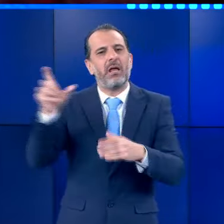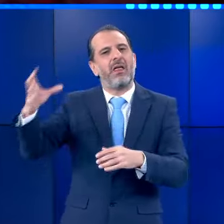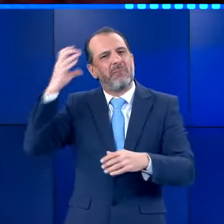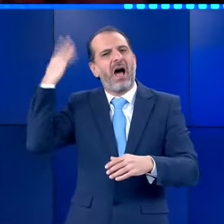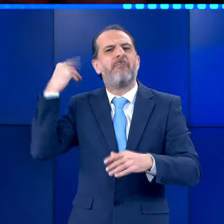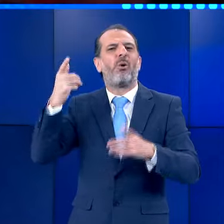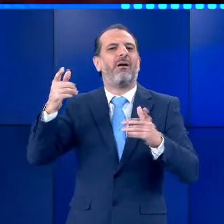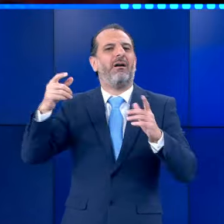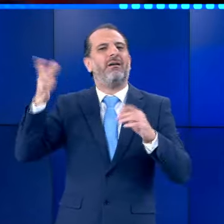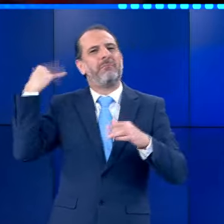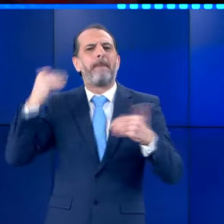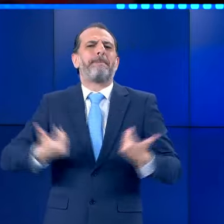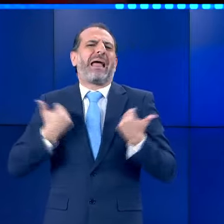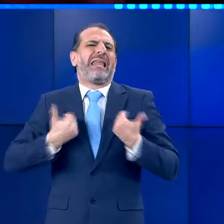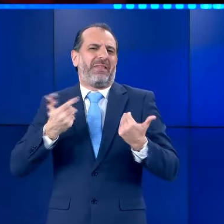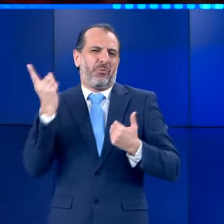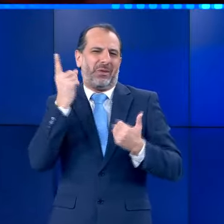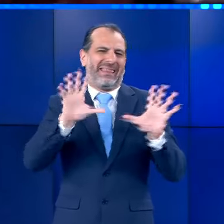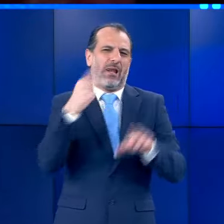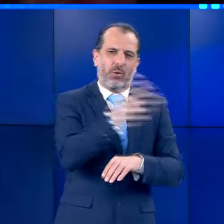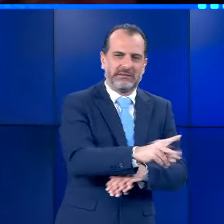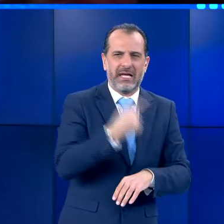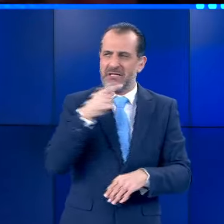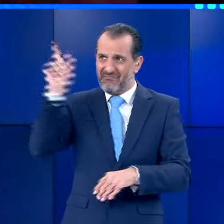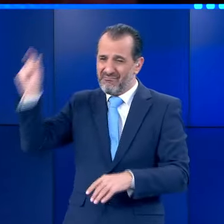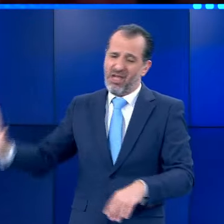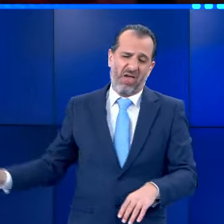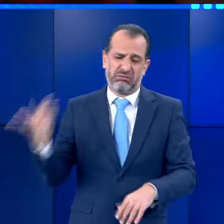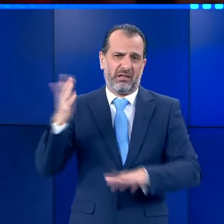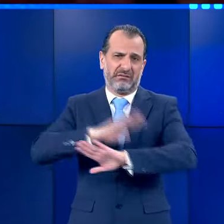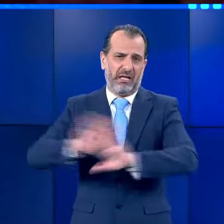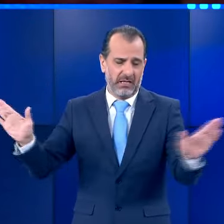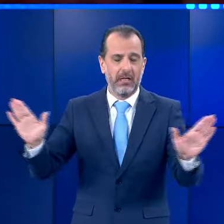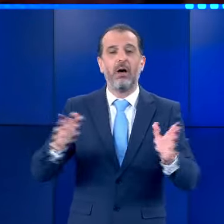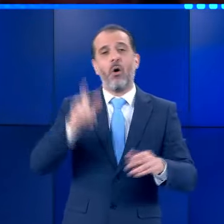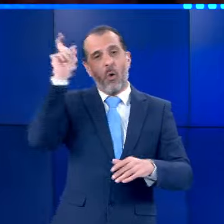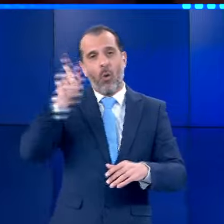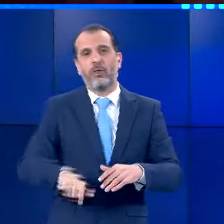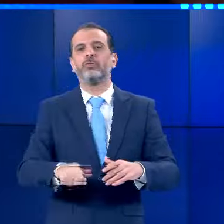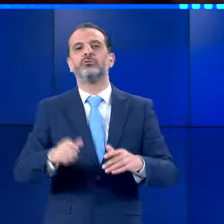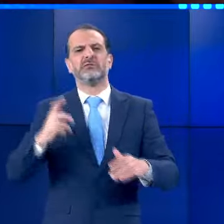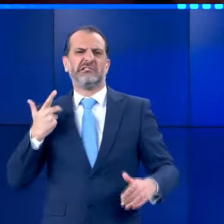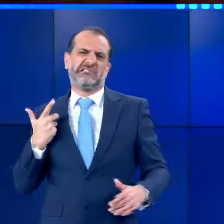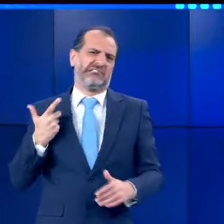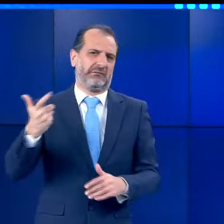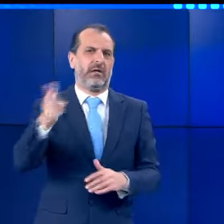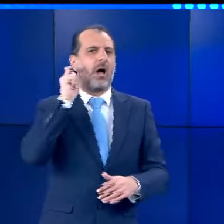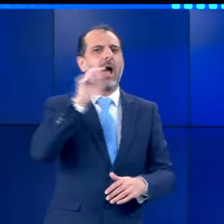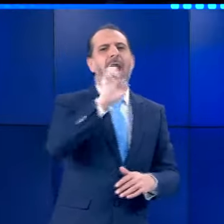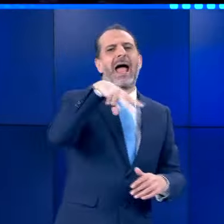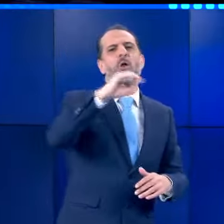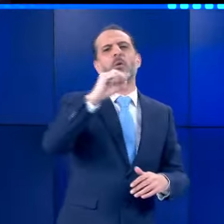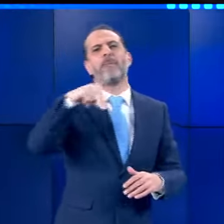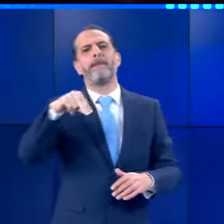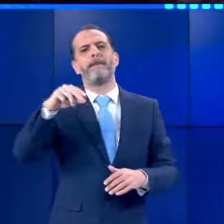από reality show λέγοντας χαρακτηριστικά «Απολύεσε κάμαλα». Φανερά εκστασιασμένος, όδησε εκατομμυριούχος ο παδός